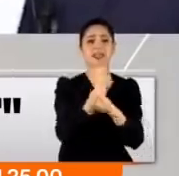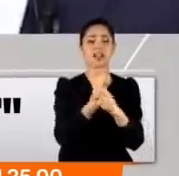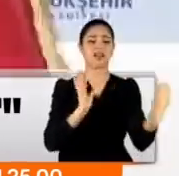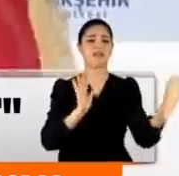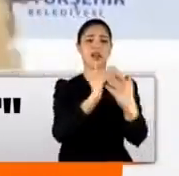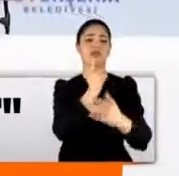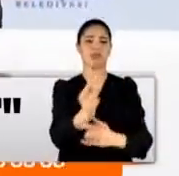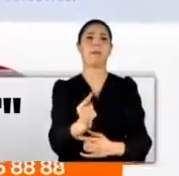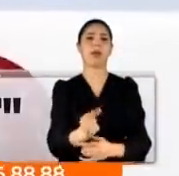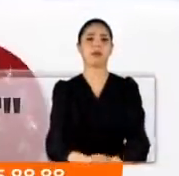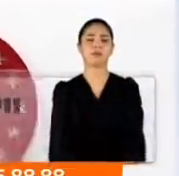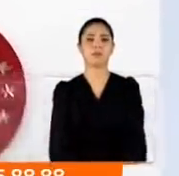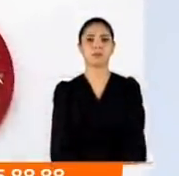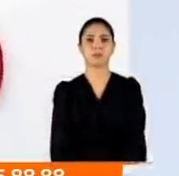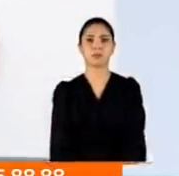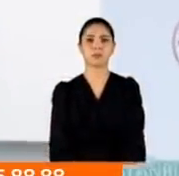karşı karşıyayız demektir.